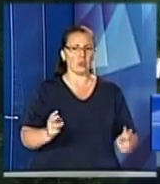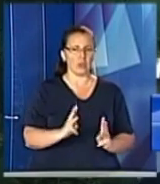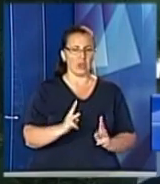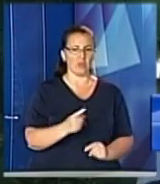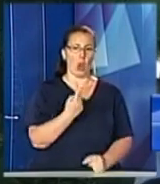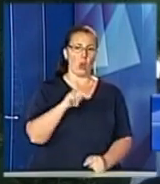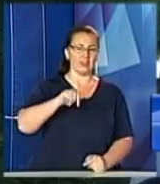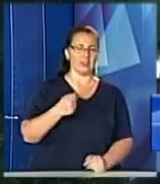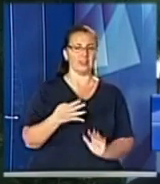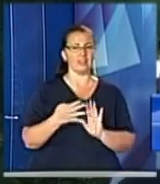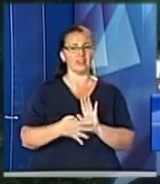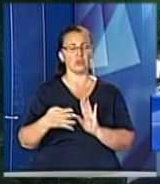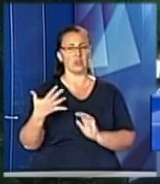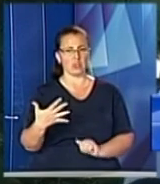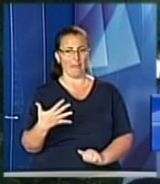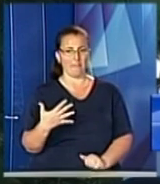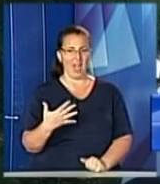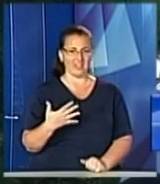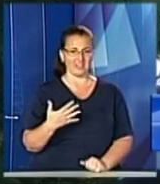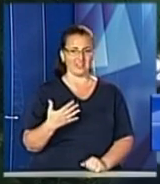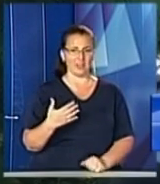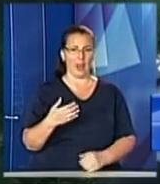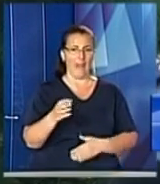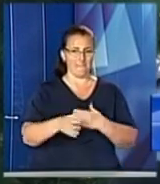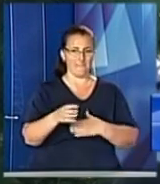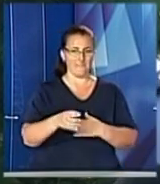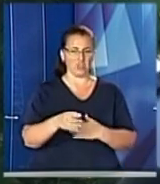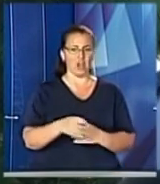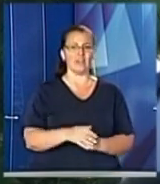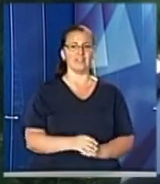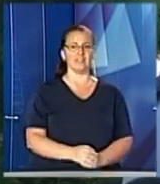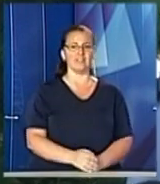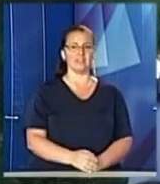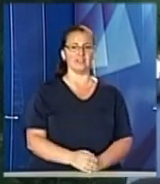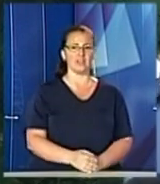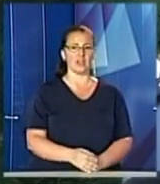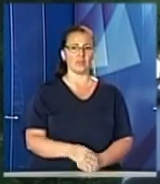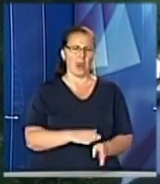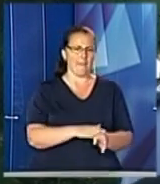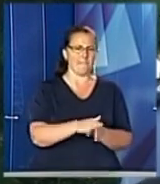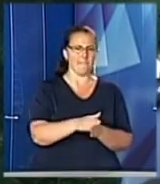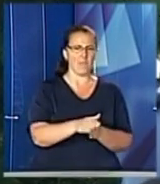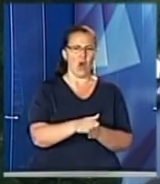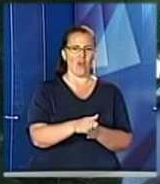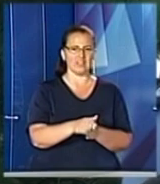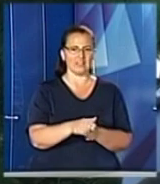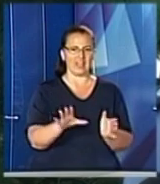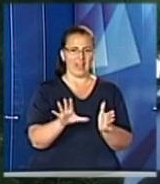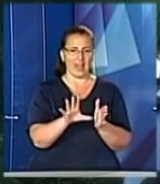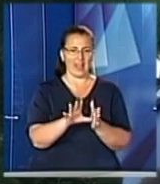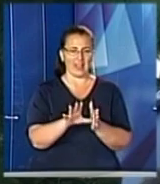,95, так і рекомендує завод-виробник. При повній зарядці батареї